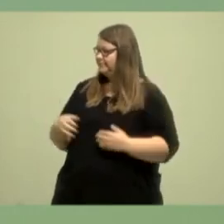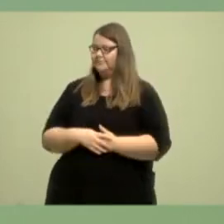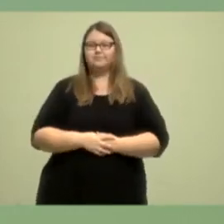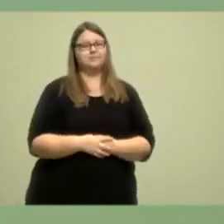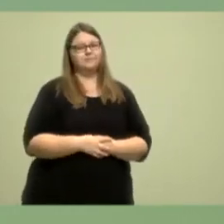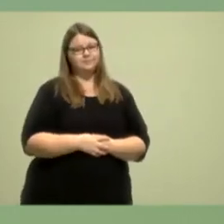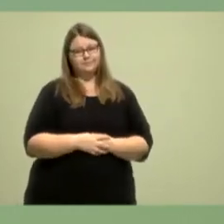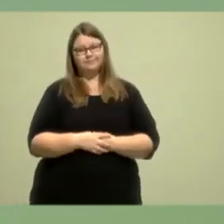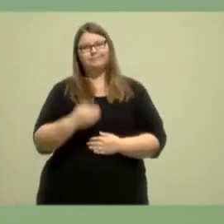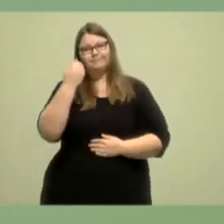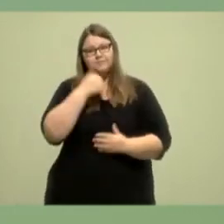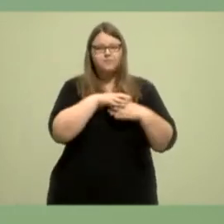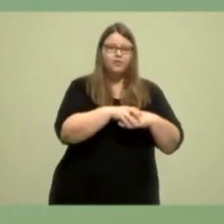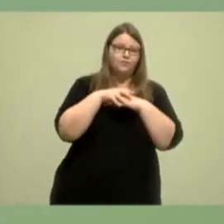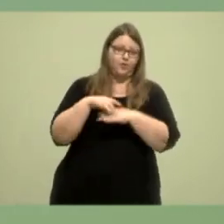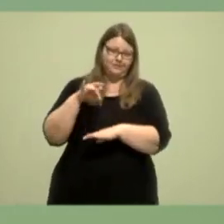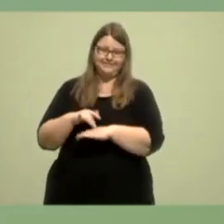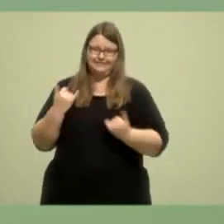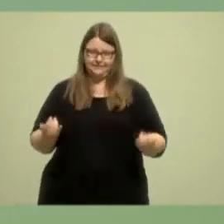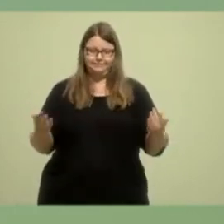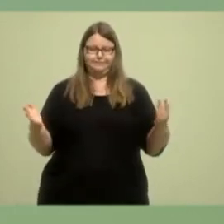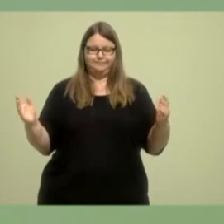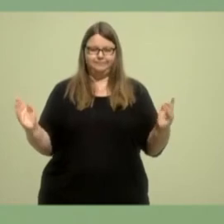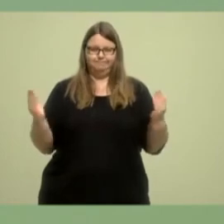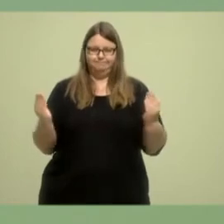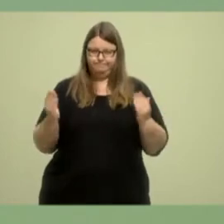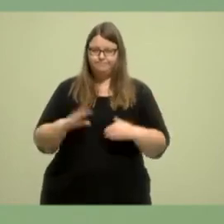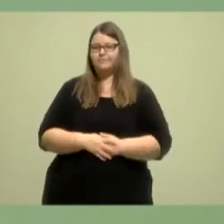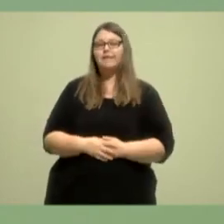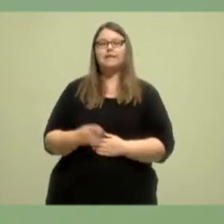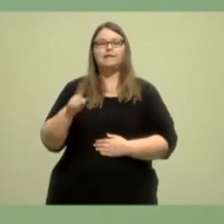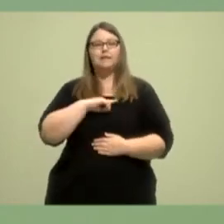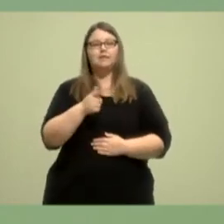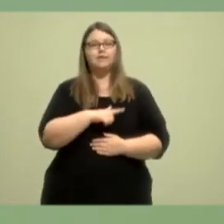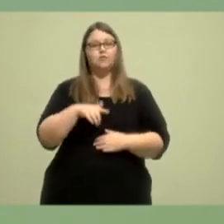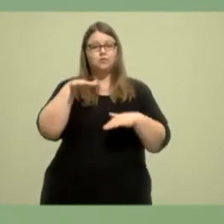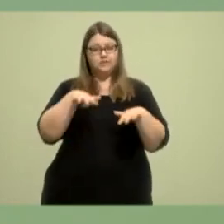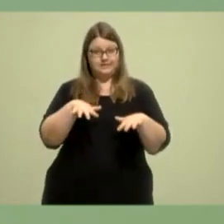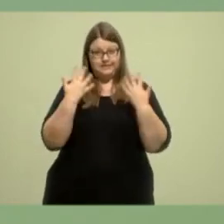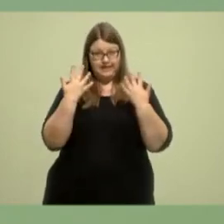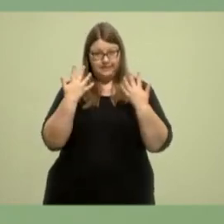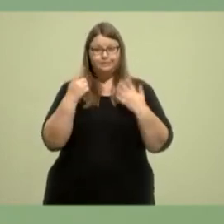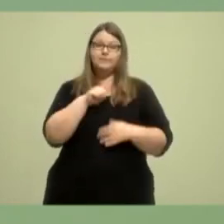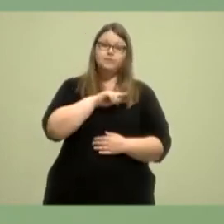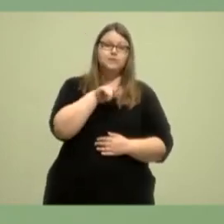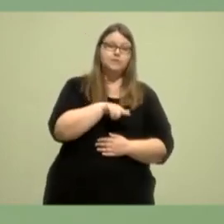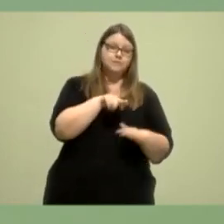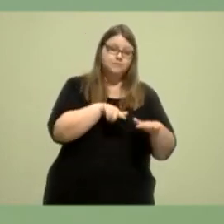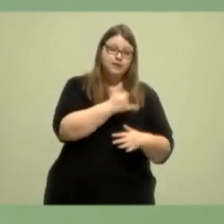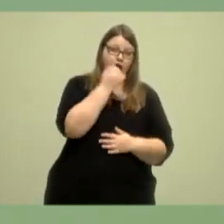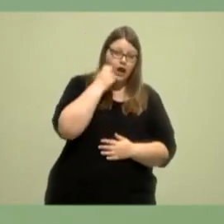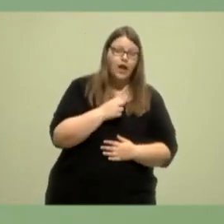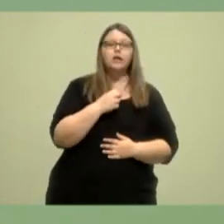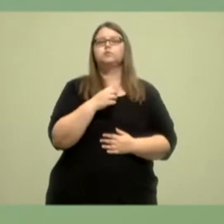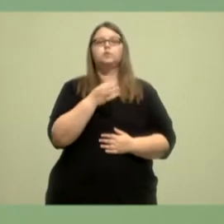Liebe Freundinnen und Freunde, ich komme zum Schluss. 2010 bin ich als 17-Jähriger zu den Grünen gekommen, war auch in der Grünen Jugend. Ich